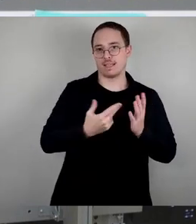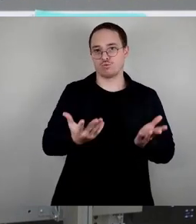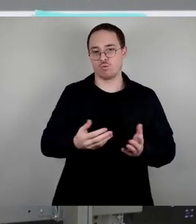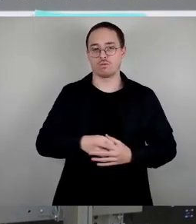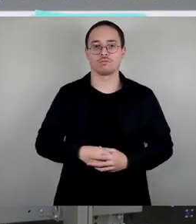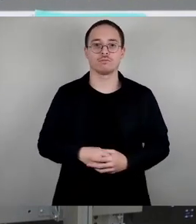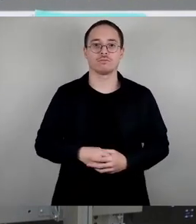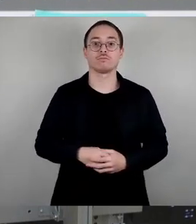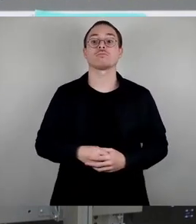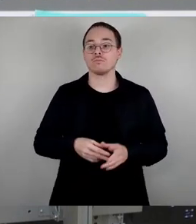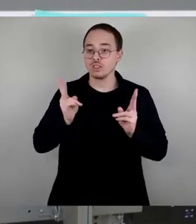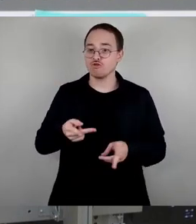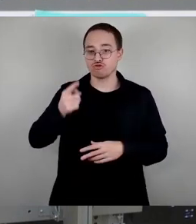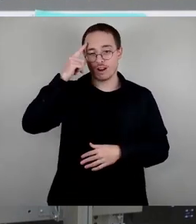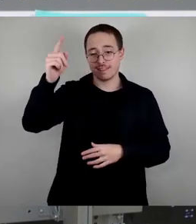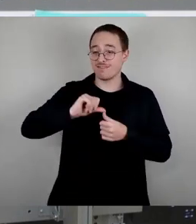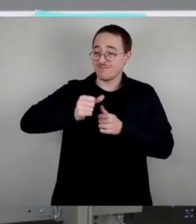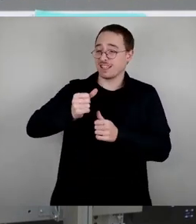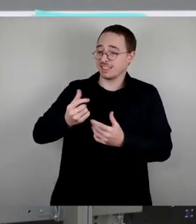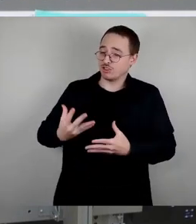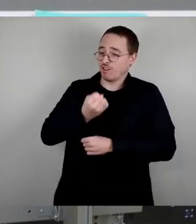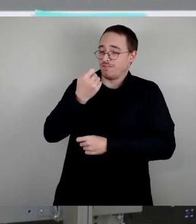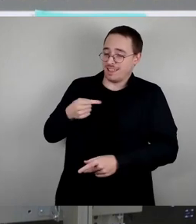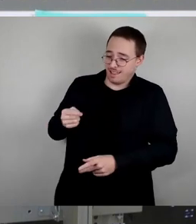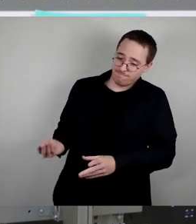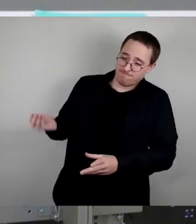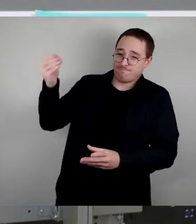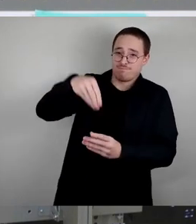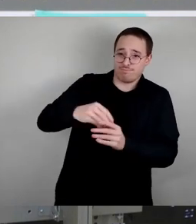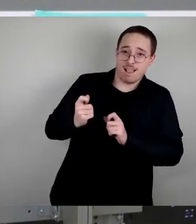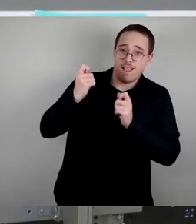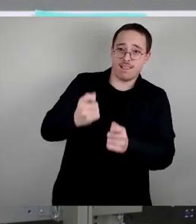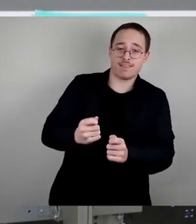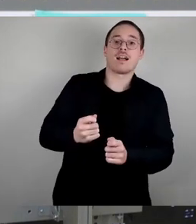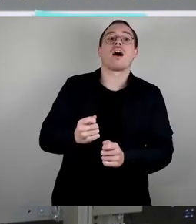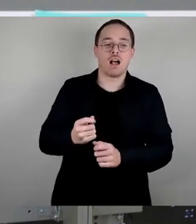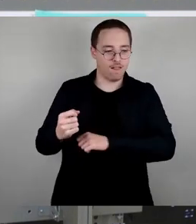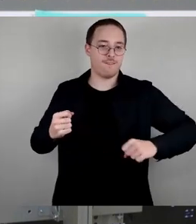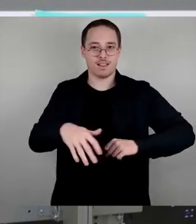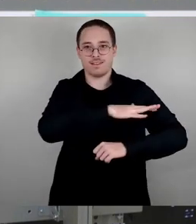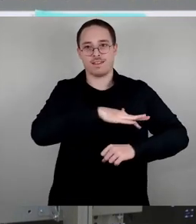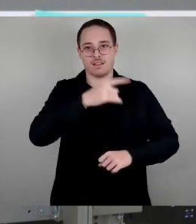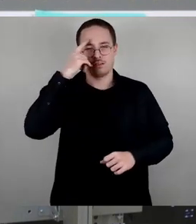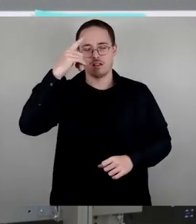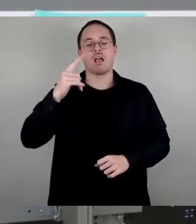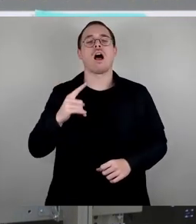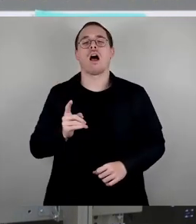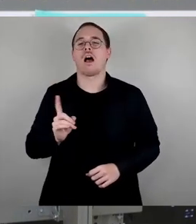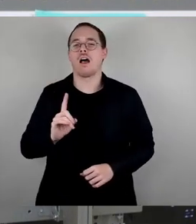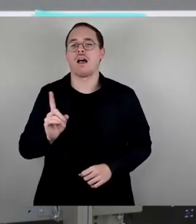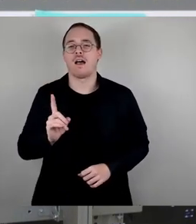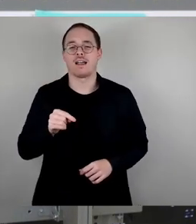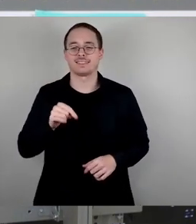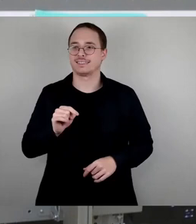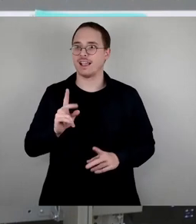sich die Linke gedacht, hier ist Wahlkampfpotenzial zu erkennen und stellte einen eigenen Antrag,